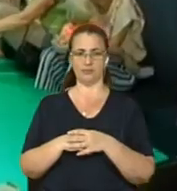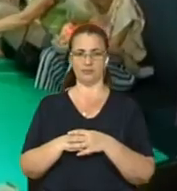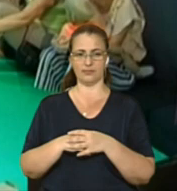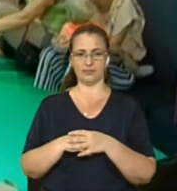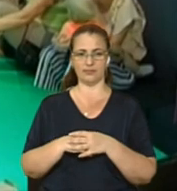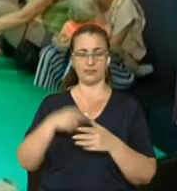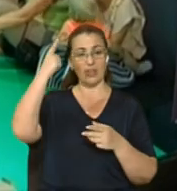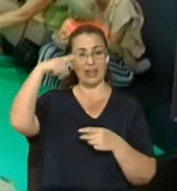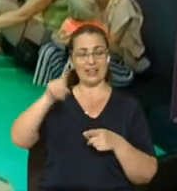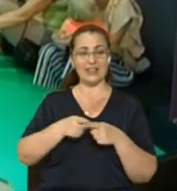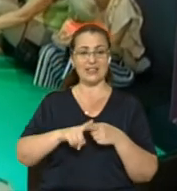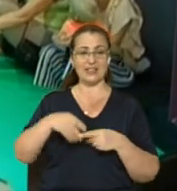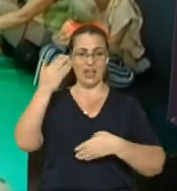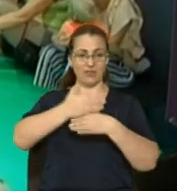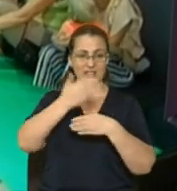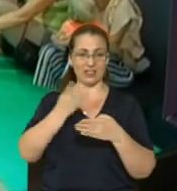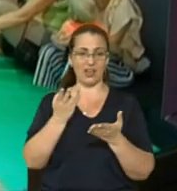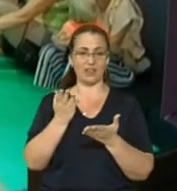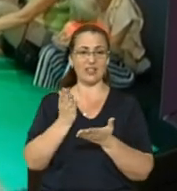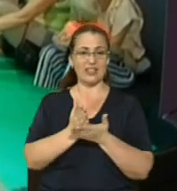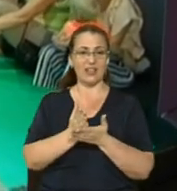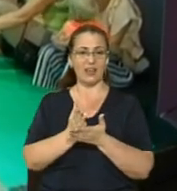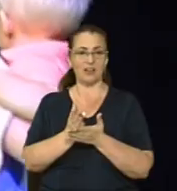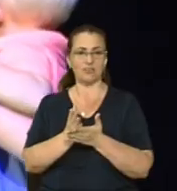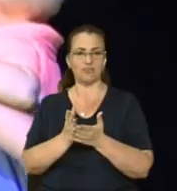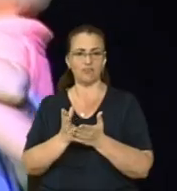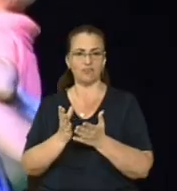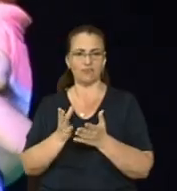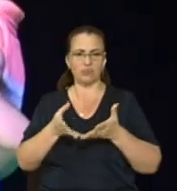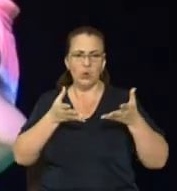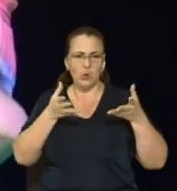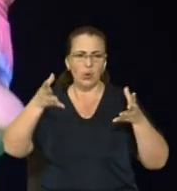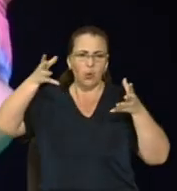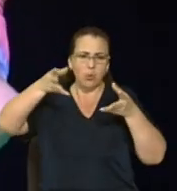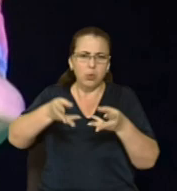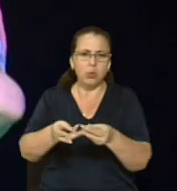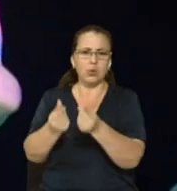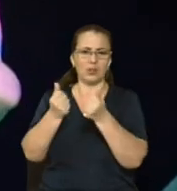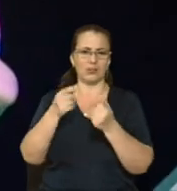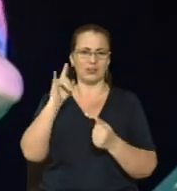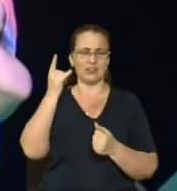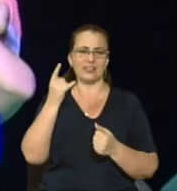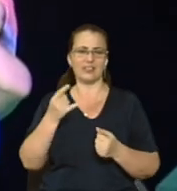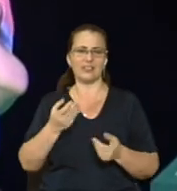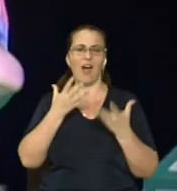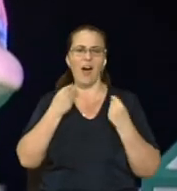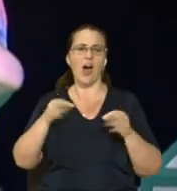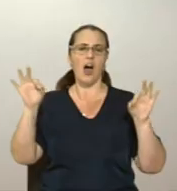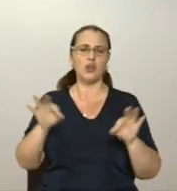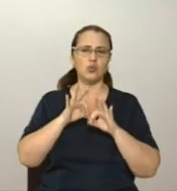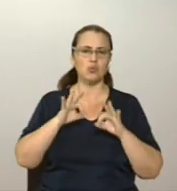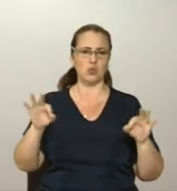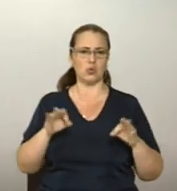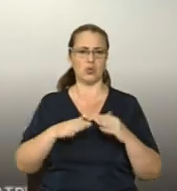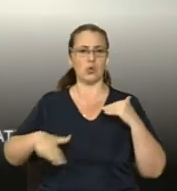Ідея цієї вистави є занурити дитину в щось прекрасне, в гарну музику, в гарне середовище. Дітям не